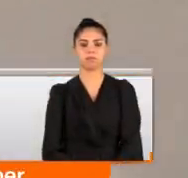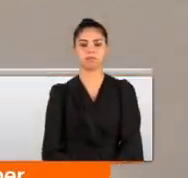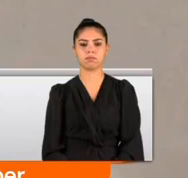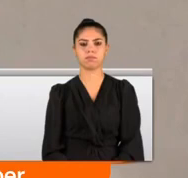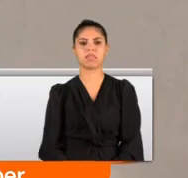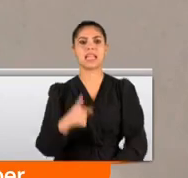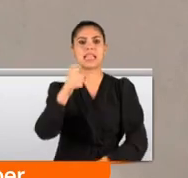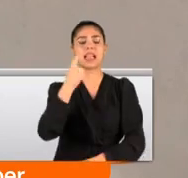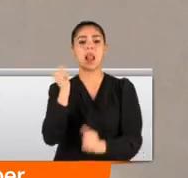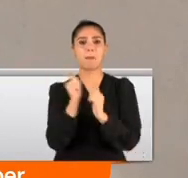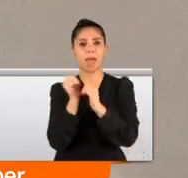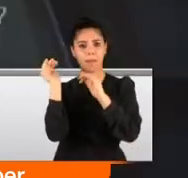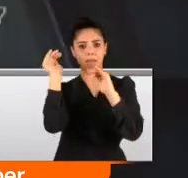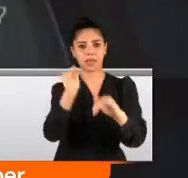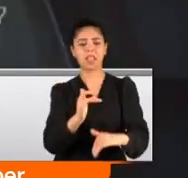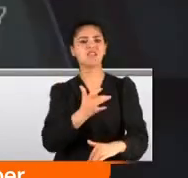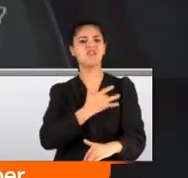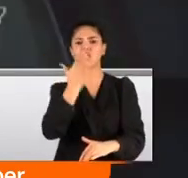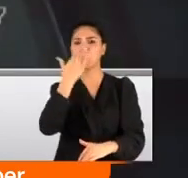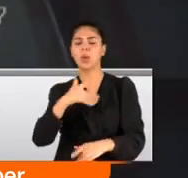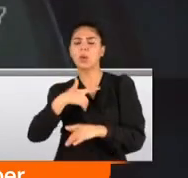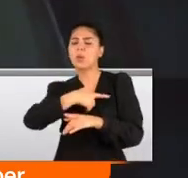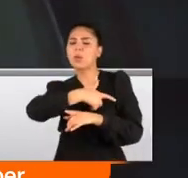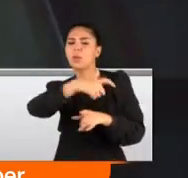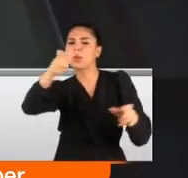Silahlarla geldiler, acımadan ateş ettiler.